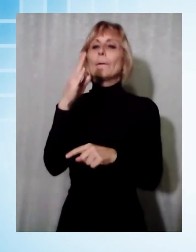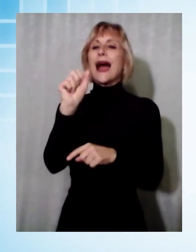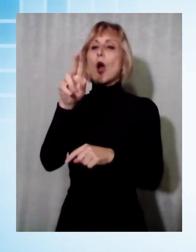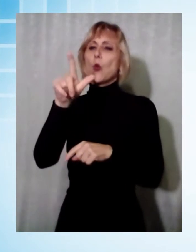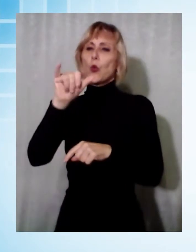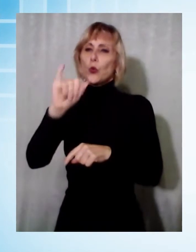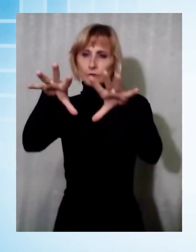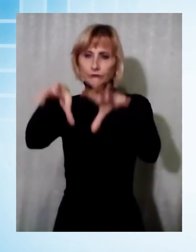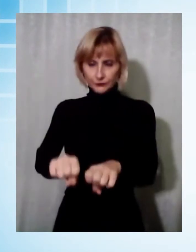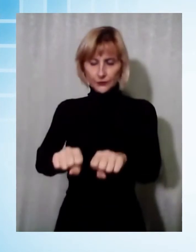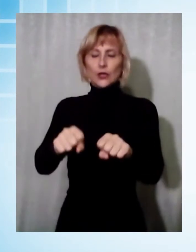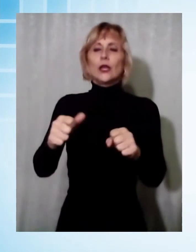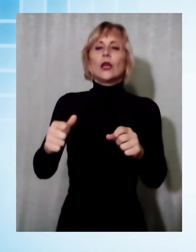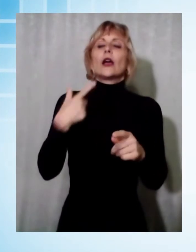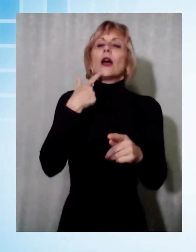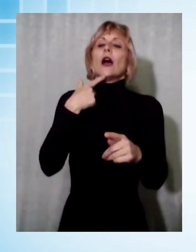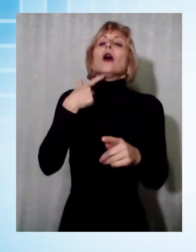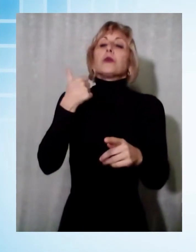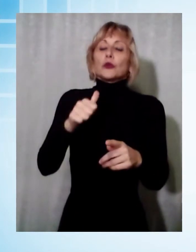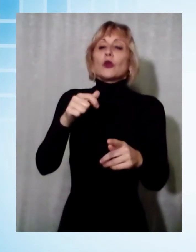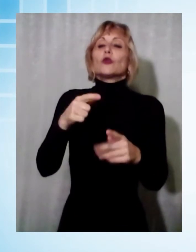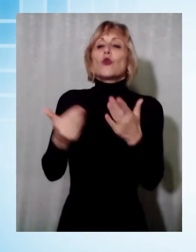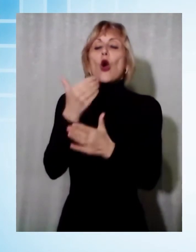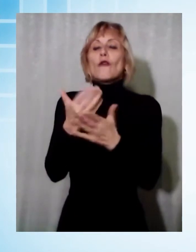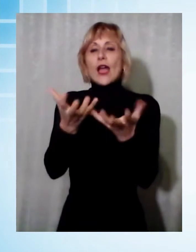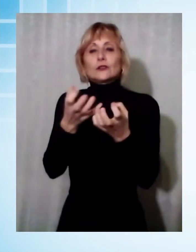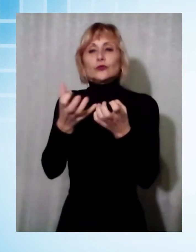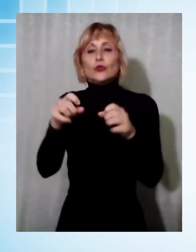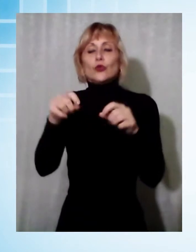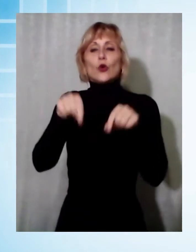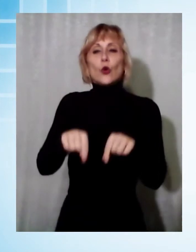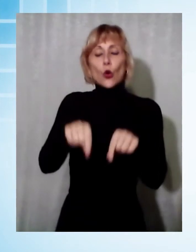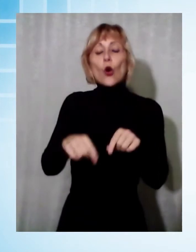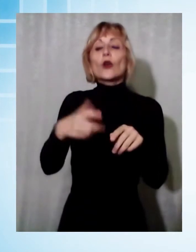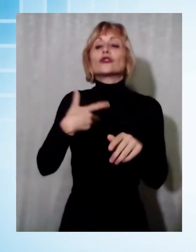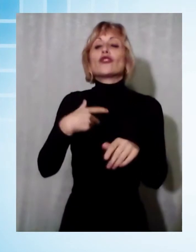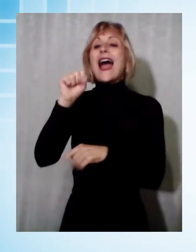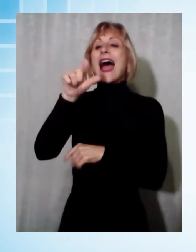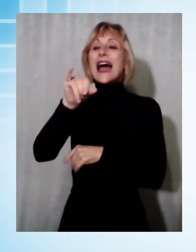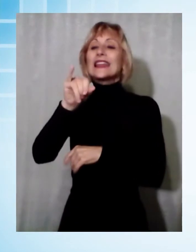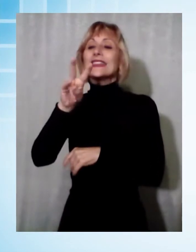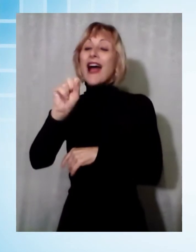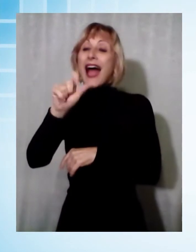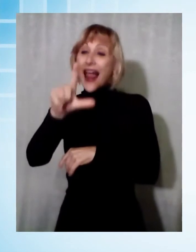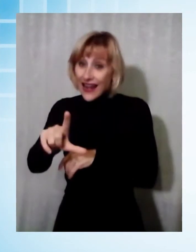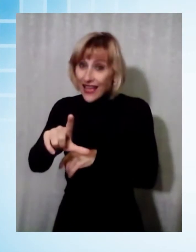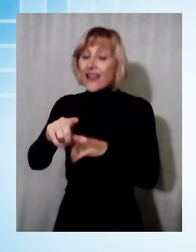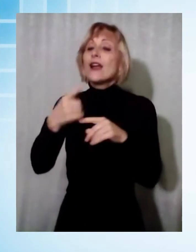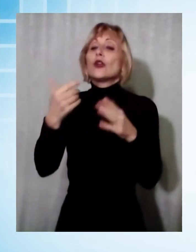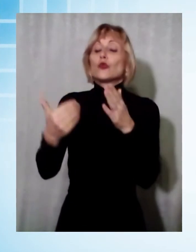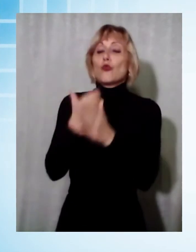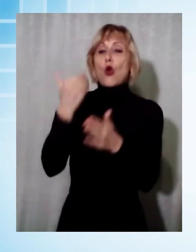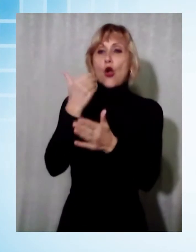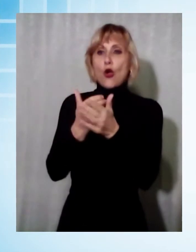stabilimento sorgerà nei pressi della sede attuale di Alpipan. Quindi una buona notizia per l'azienda che, peraltro, ha chiuso il 2020